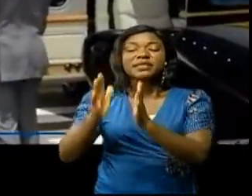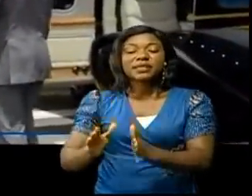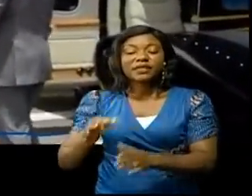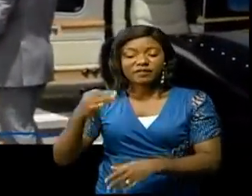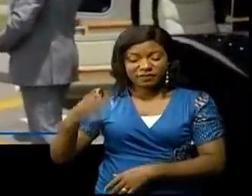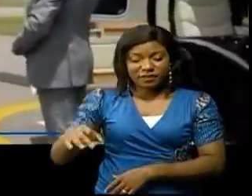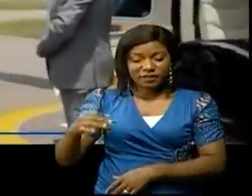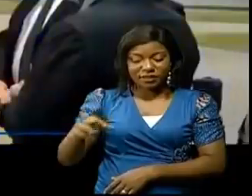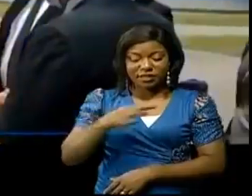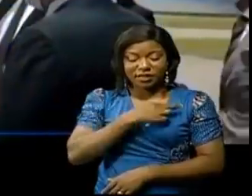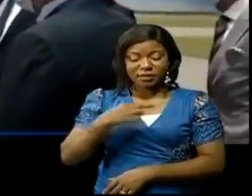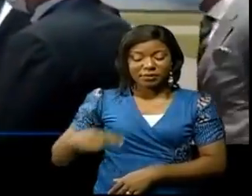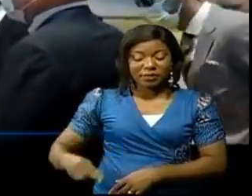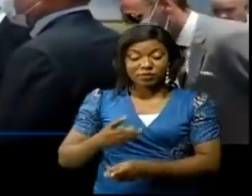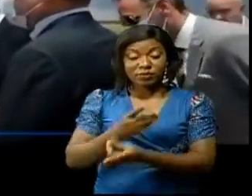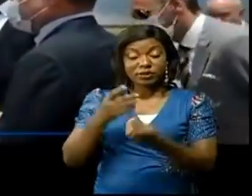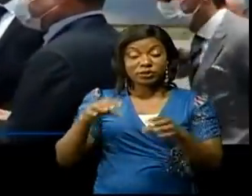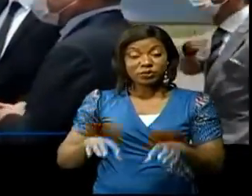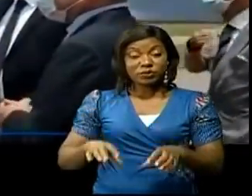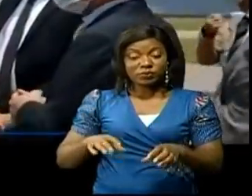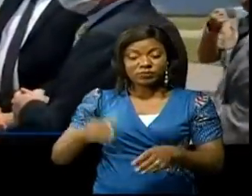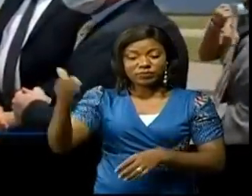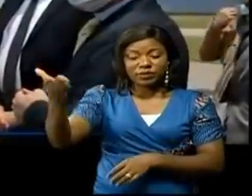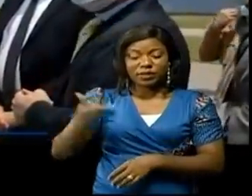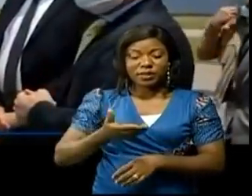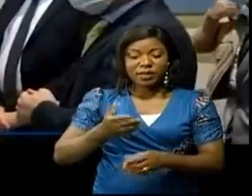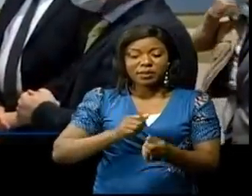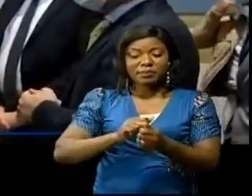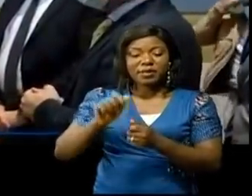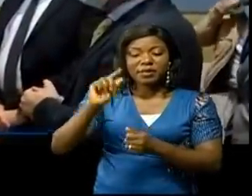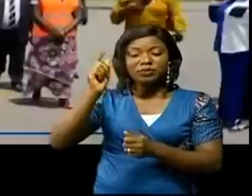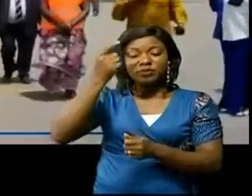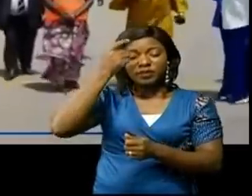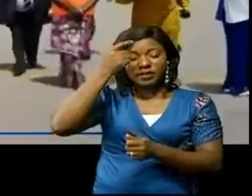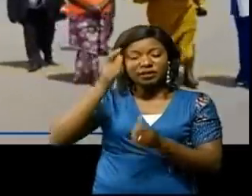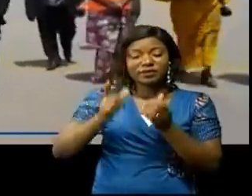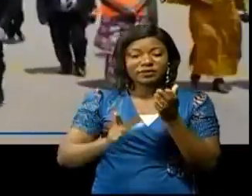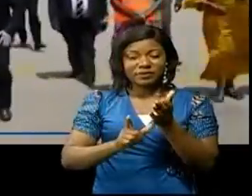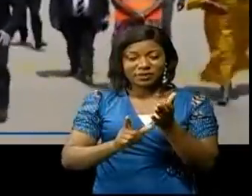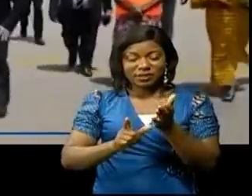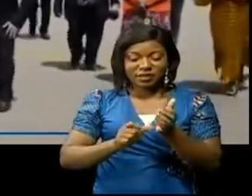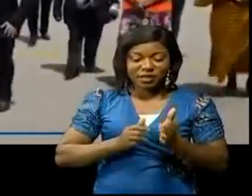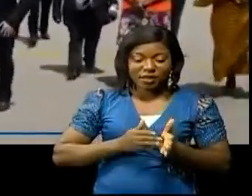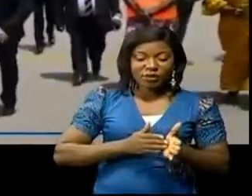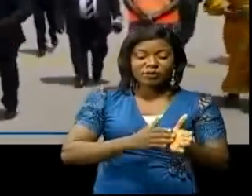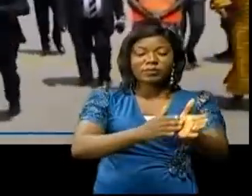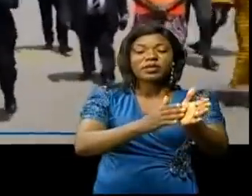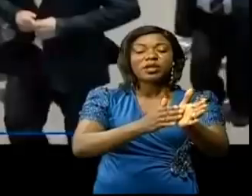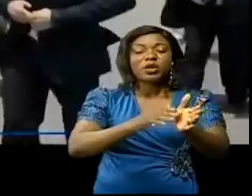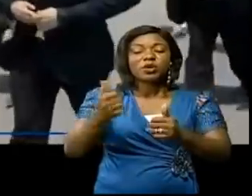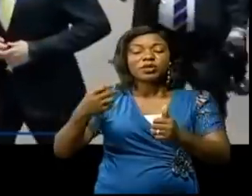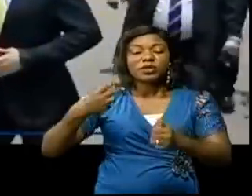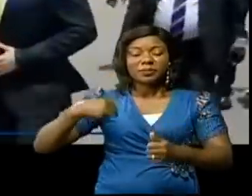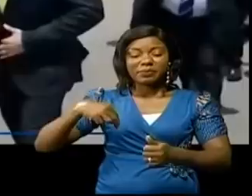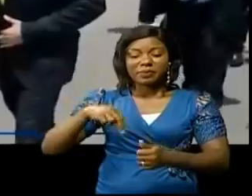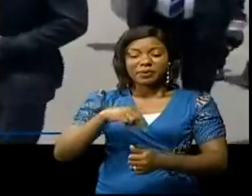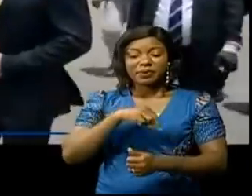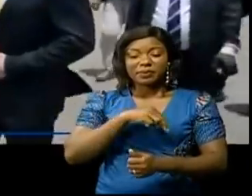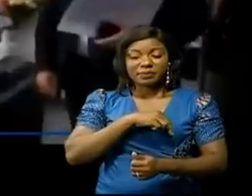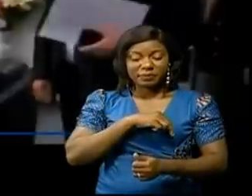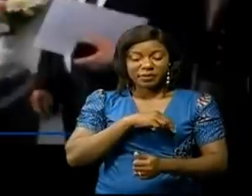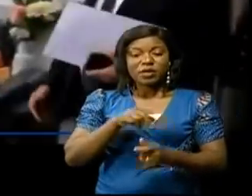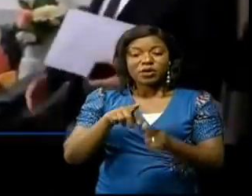République démocratique du Congo a été accueilli par Madame le gouverneur intérimaire accompagnée de quelques membres de l'exécutif provincial.